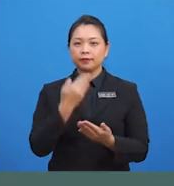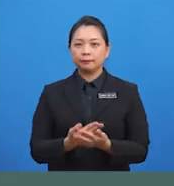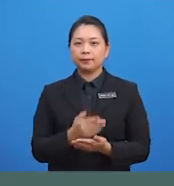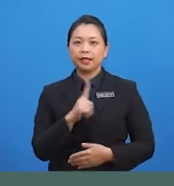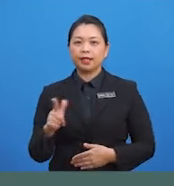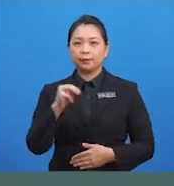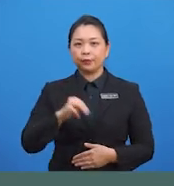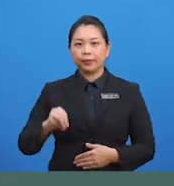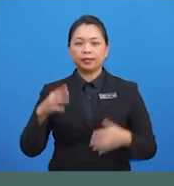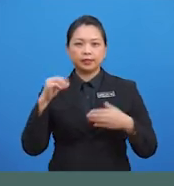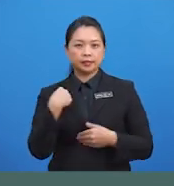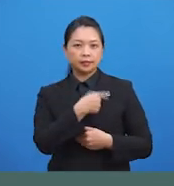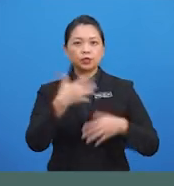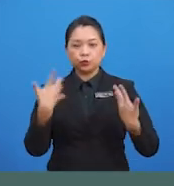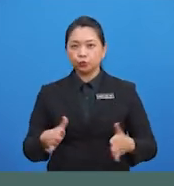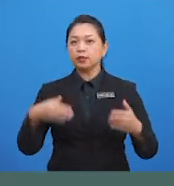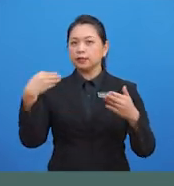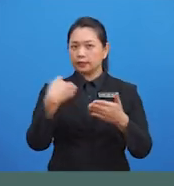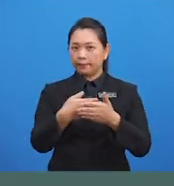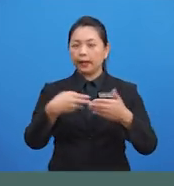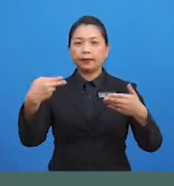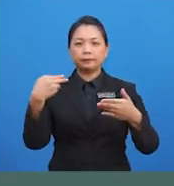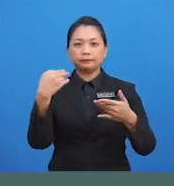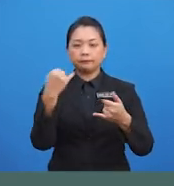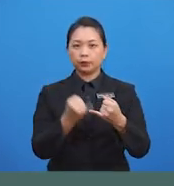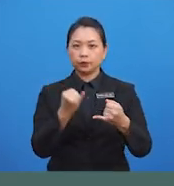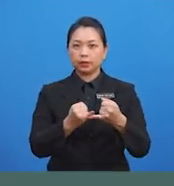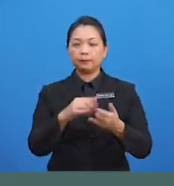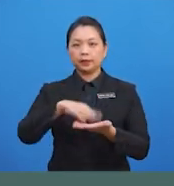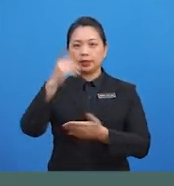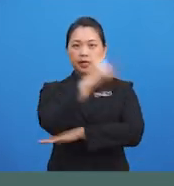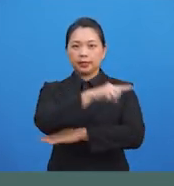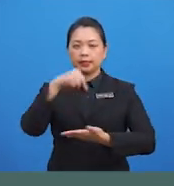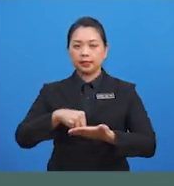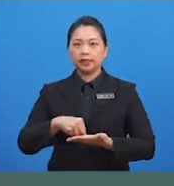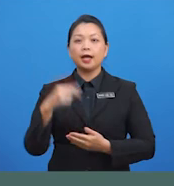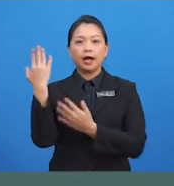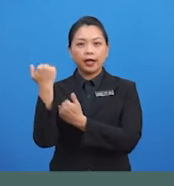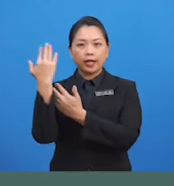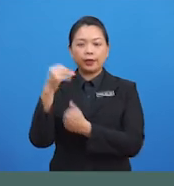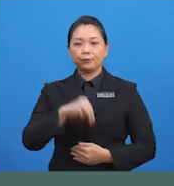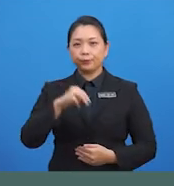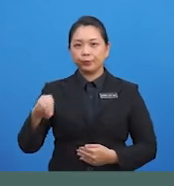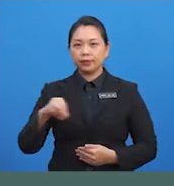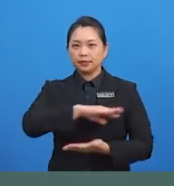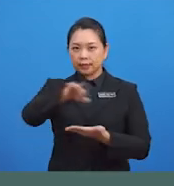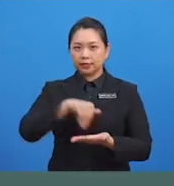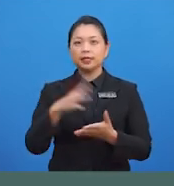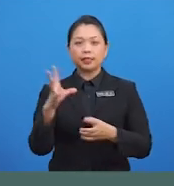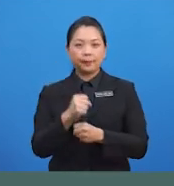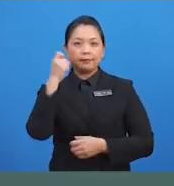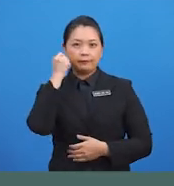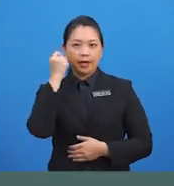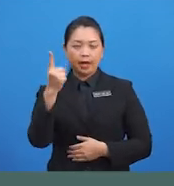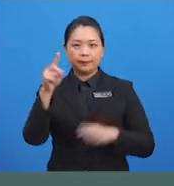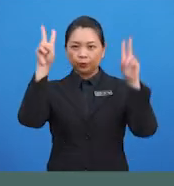Baiklah murid-murid, kita sudah ke penghujung sesi pembelajaran pada hari ini Harap-harap murid sekalian dapat